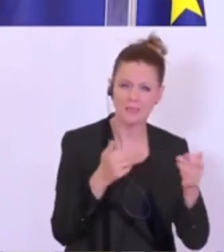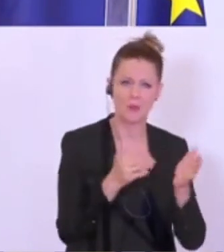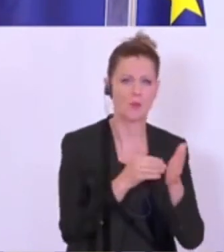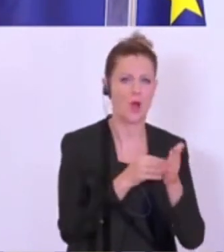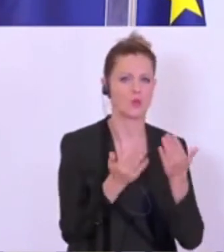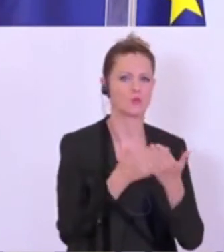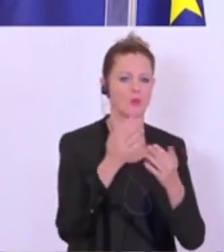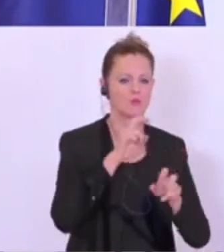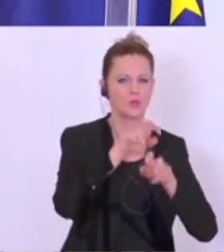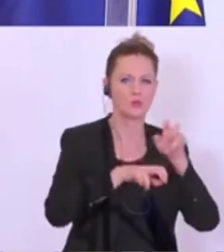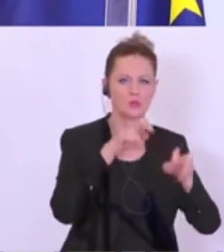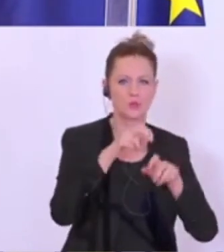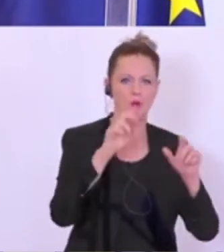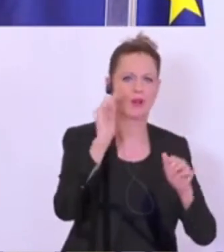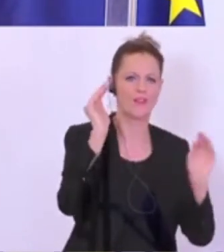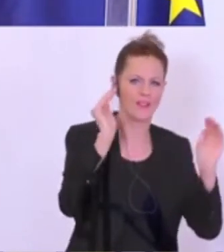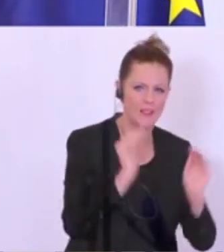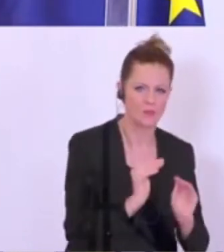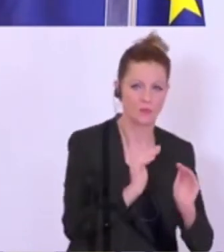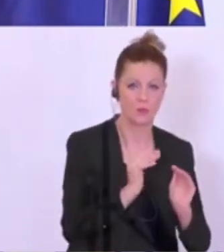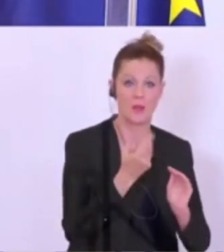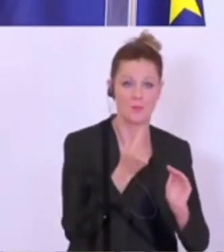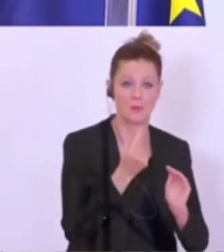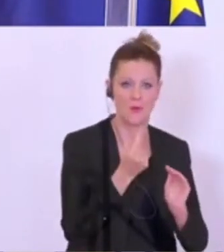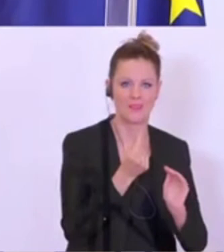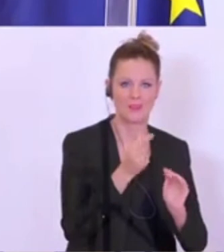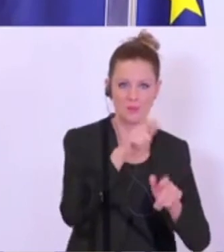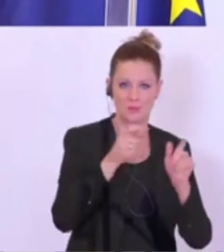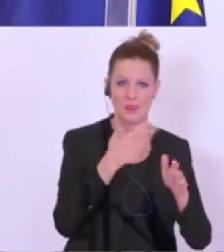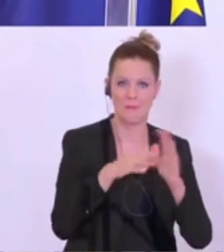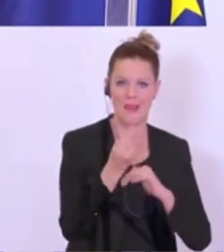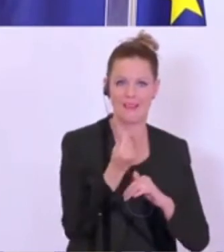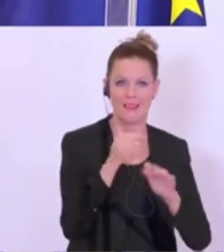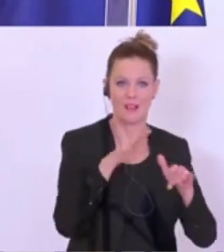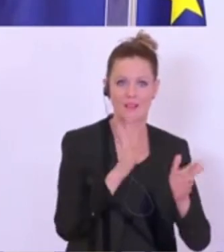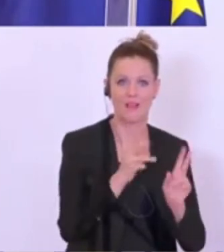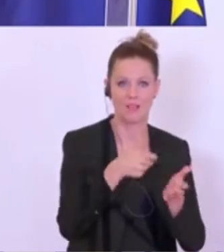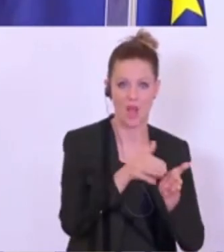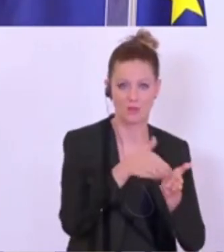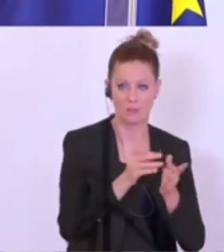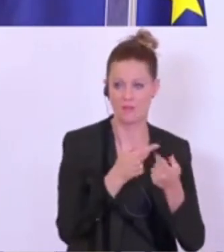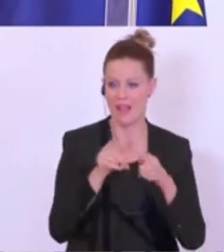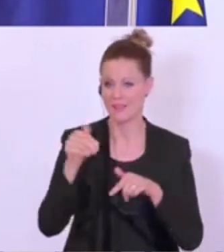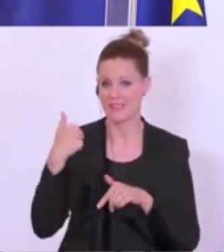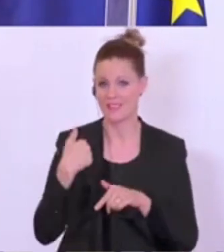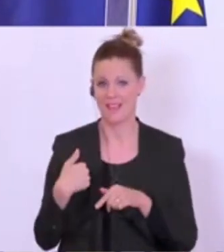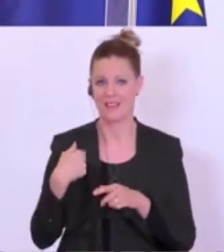zum Beispiel Steuerreduktionen, um hier mehr Geld zur Verfügung zu stellen. Und auf der anderen Seite